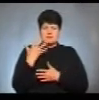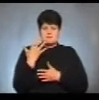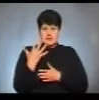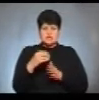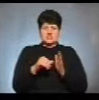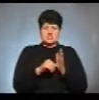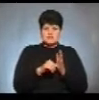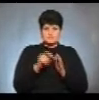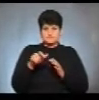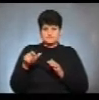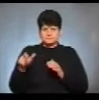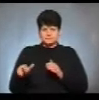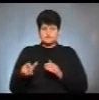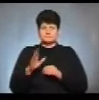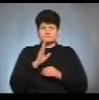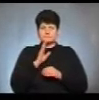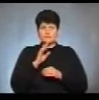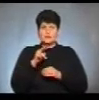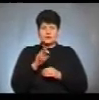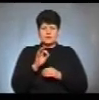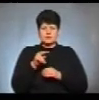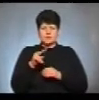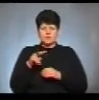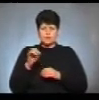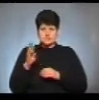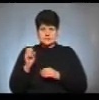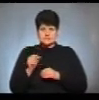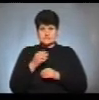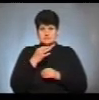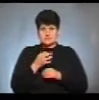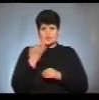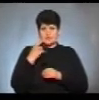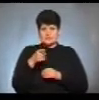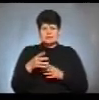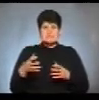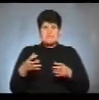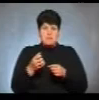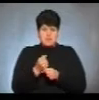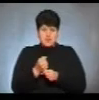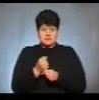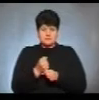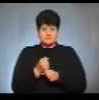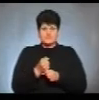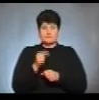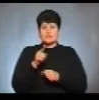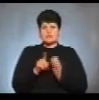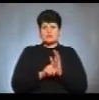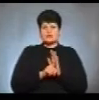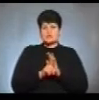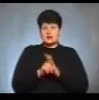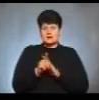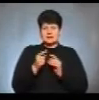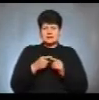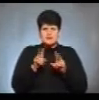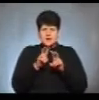шести потерпілих, потерпіла Олена Плохоцька сказала. «Коли їх впіймали, почалося це